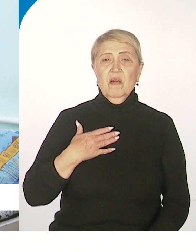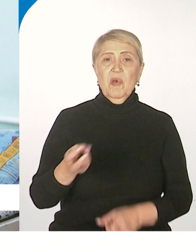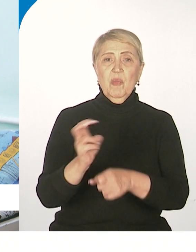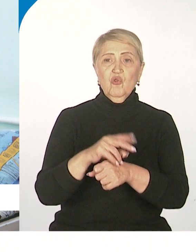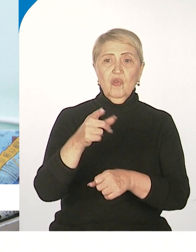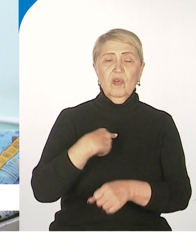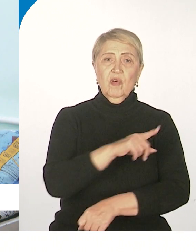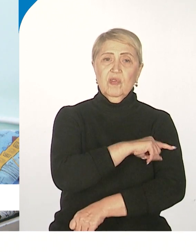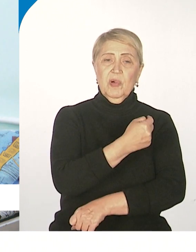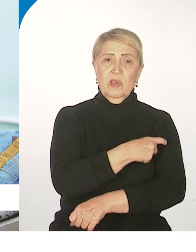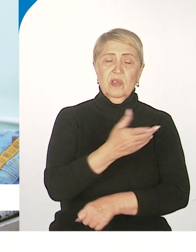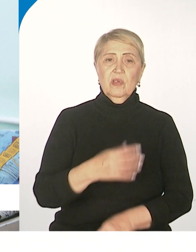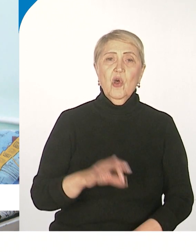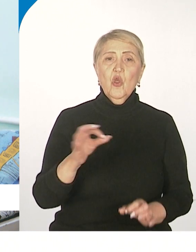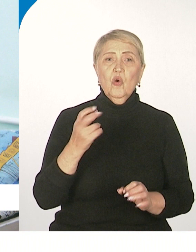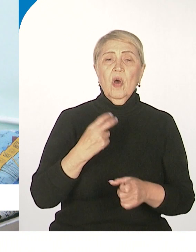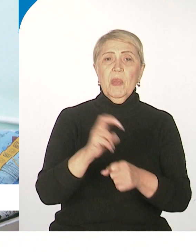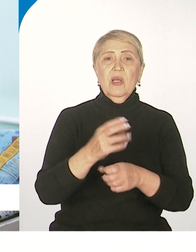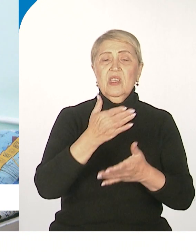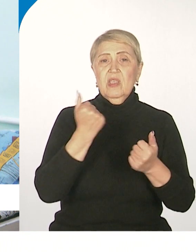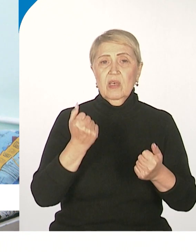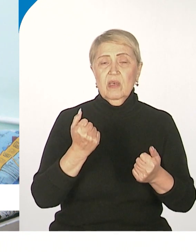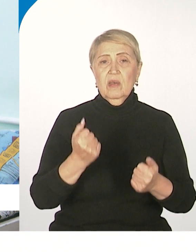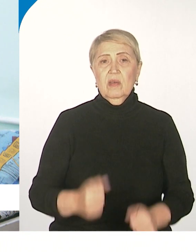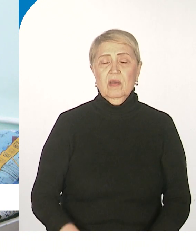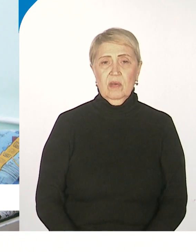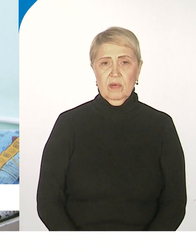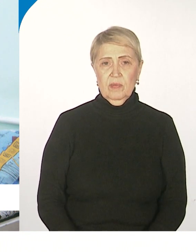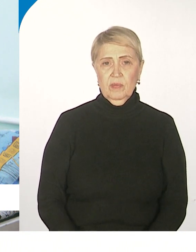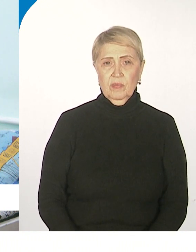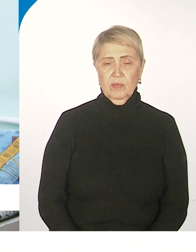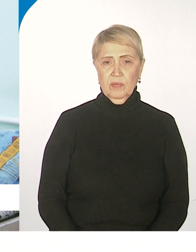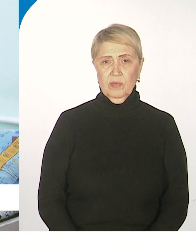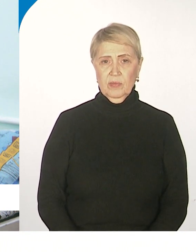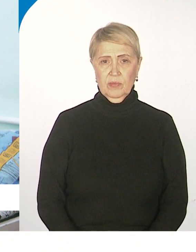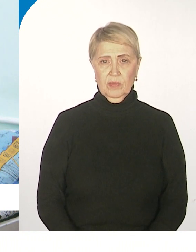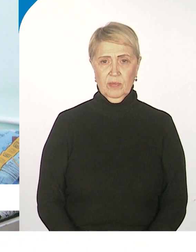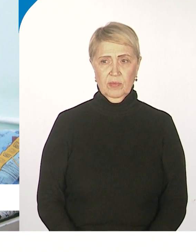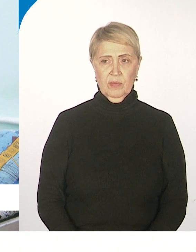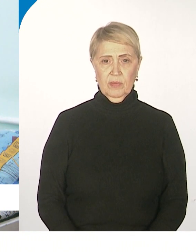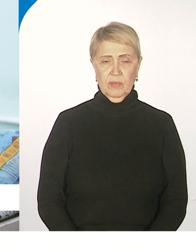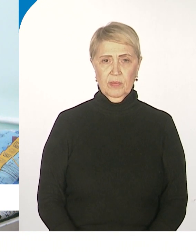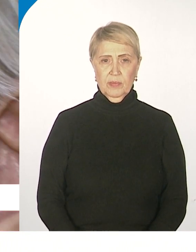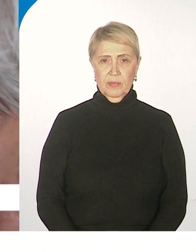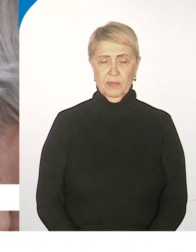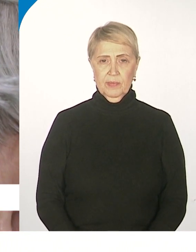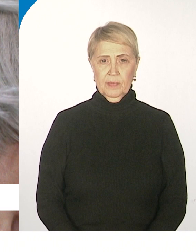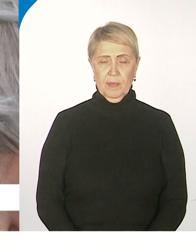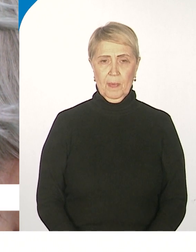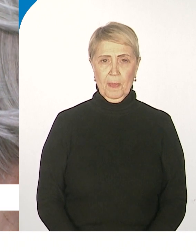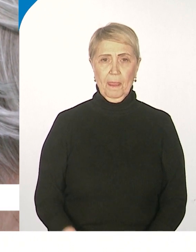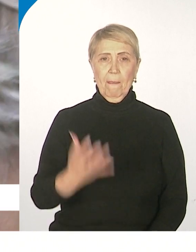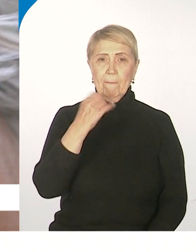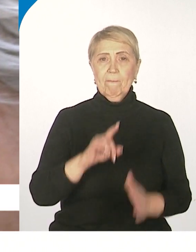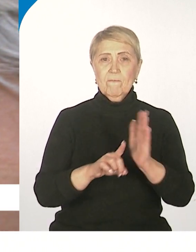тоже пришёл, ко мне не это самое. Тому только эти надо. Деньги? Да. Ещё